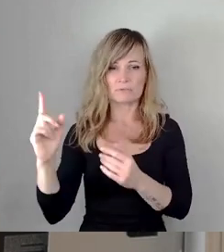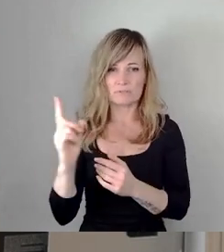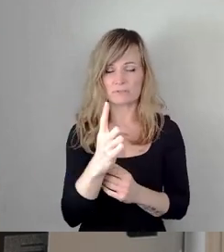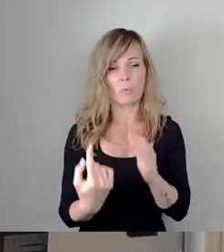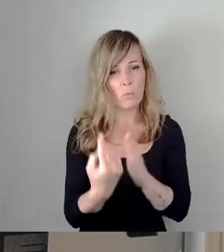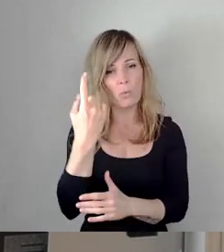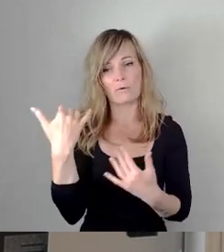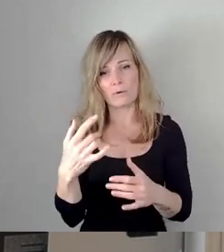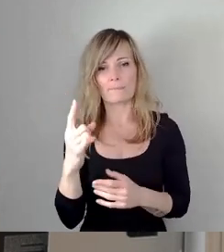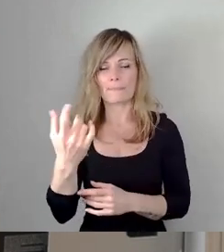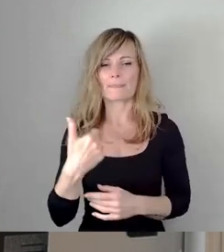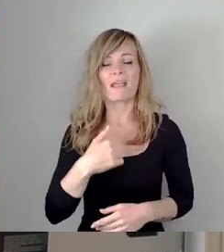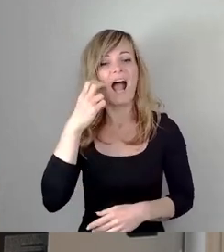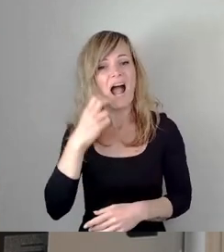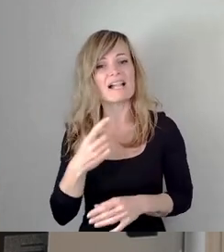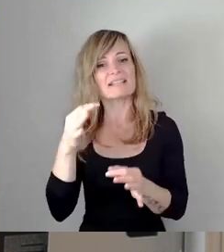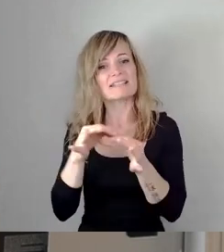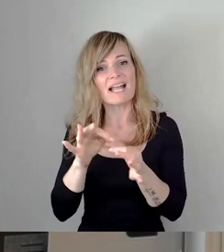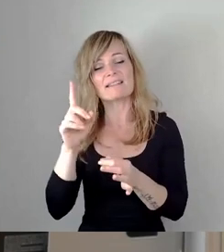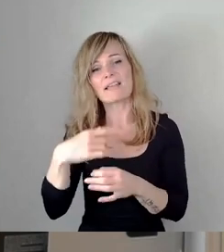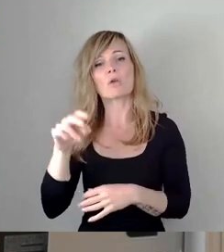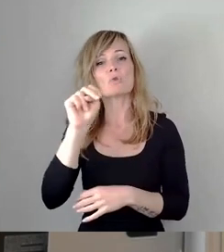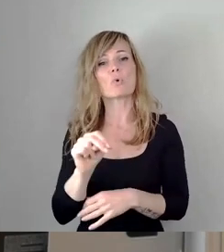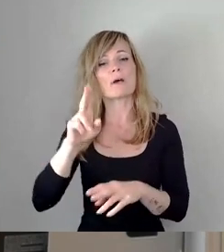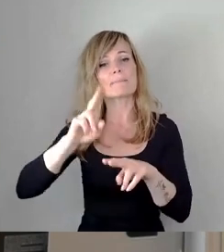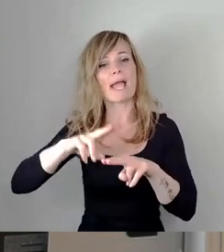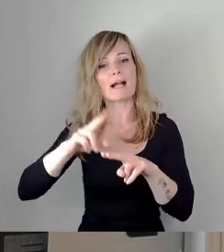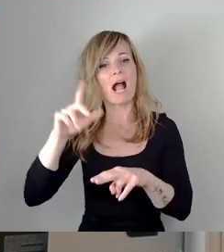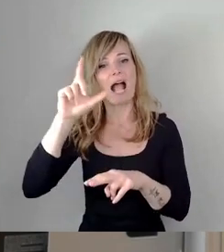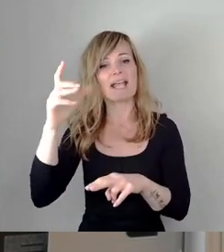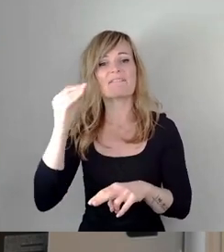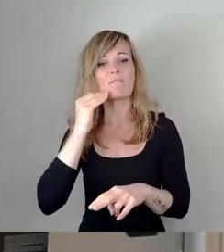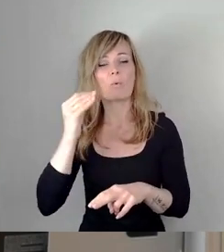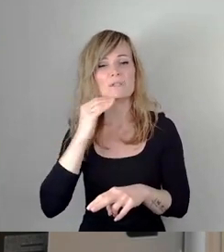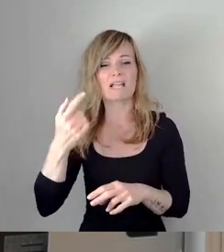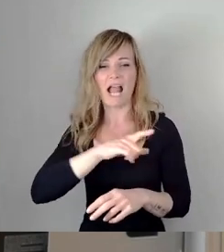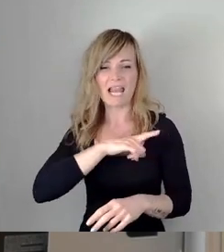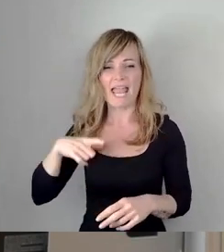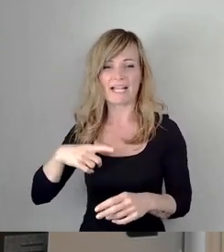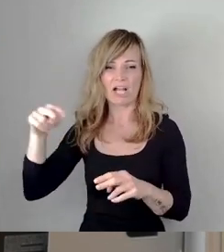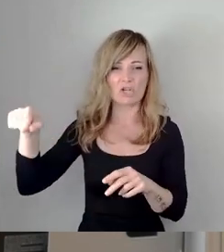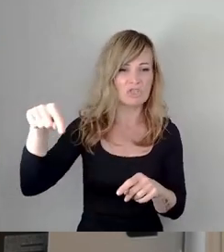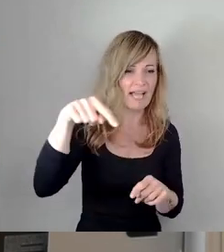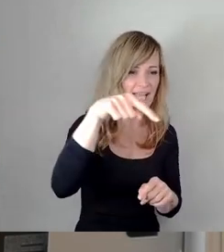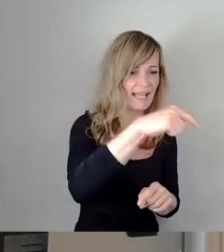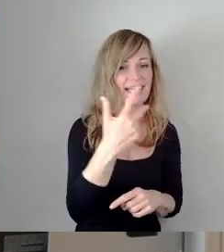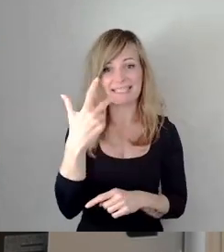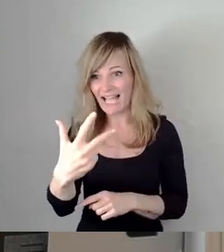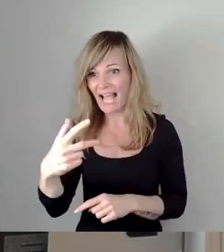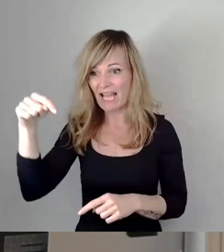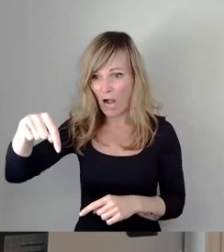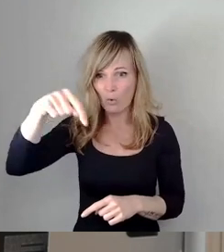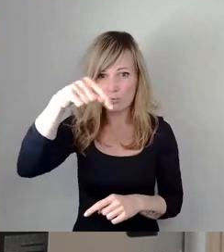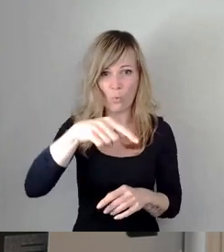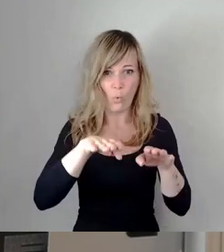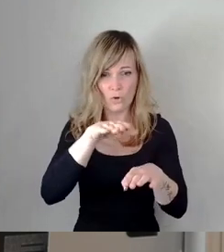am Nürnberger Ei wohnt und die dann einfach eine viel, viel längere Strecke, ich sage drei Autospuren, länger zu überqueren hat, wenn sie